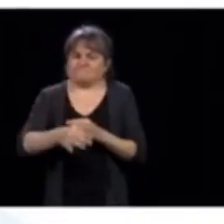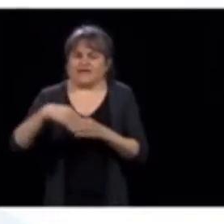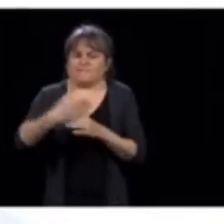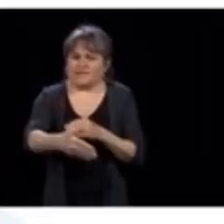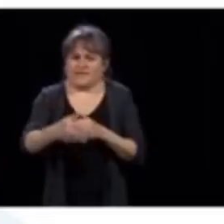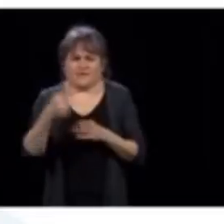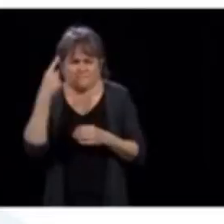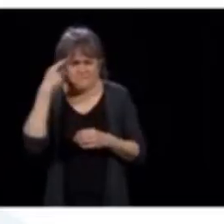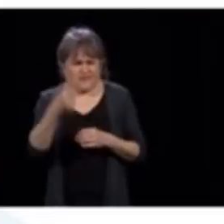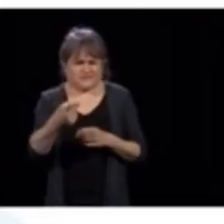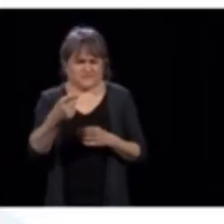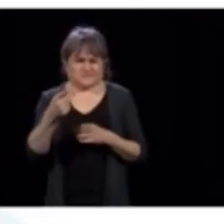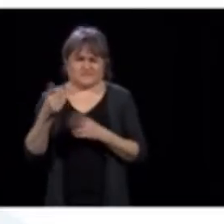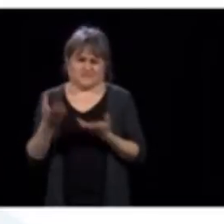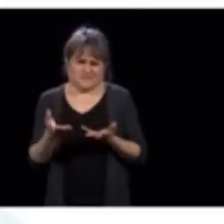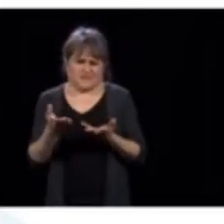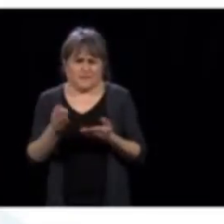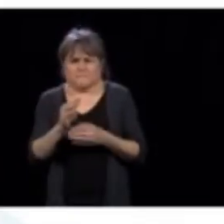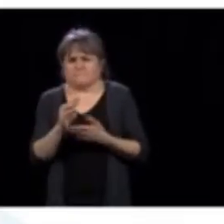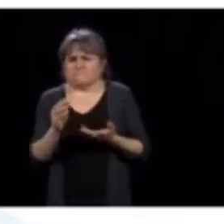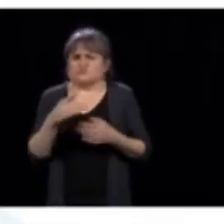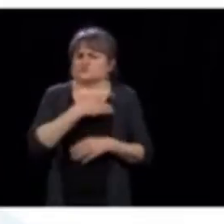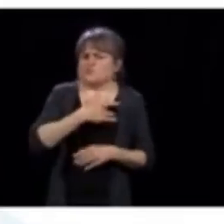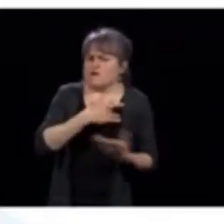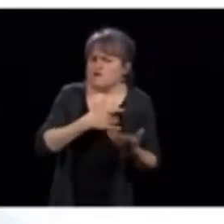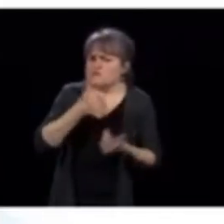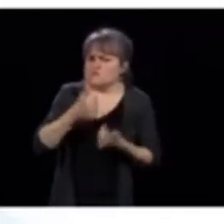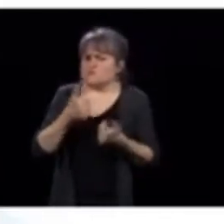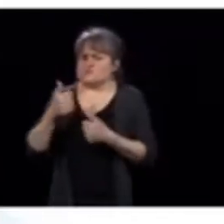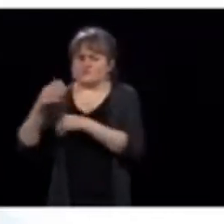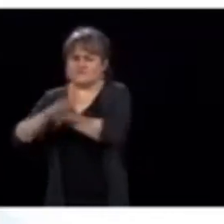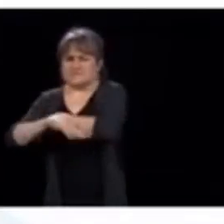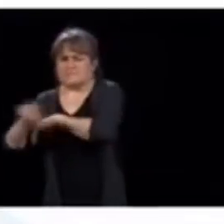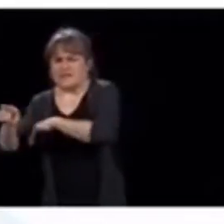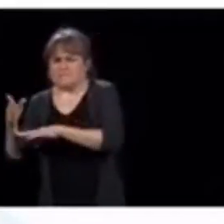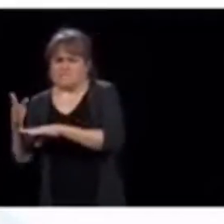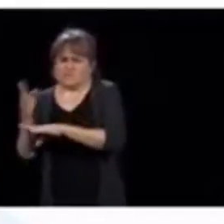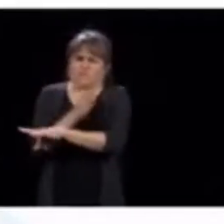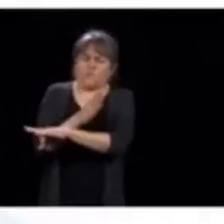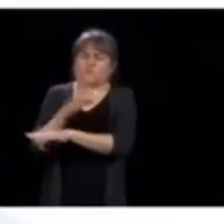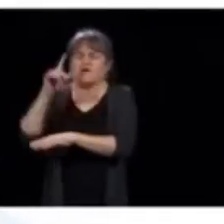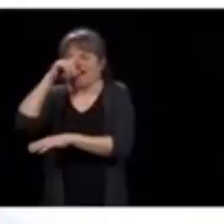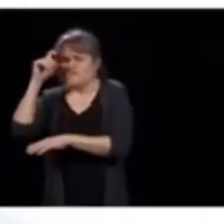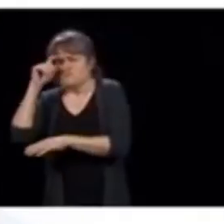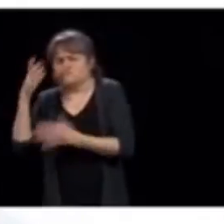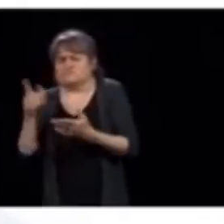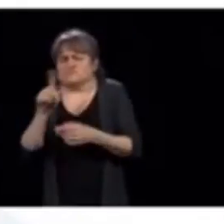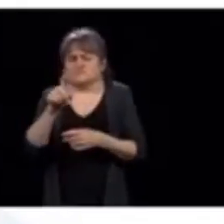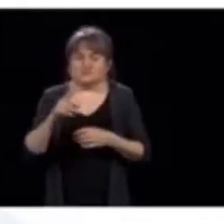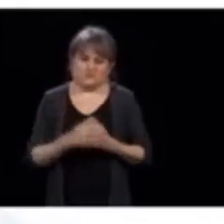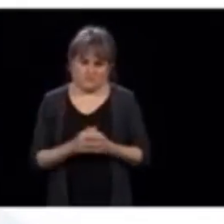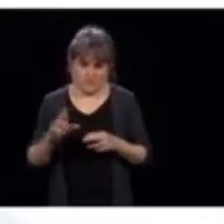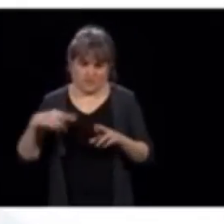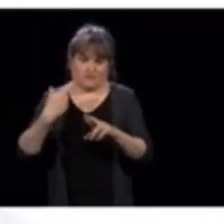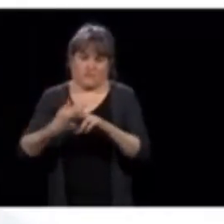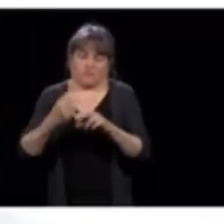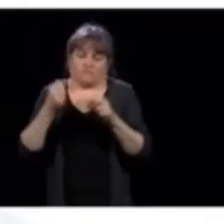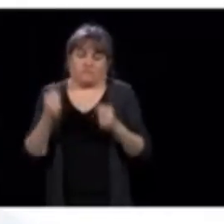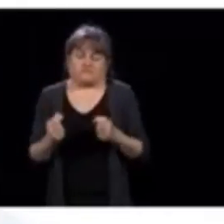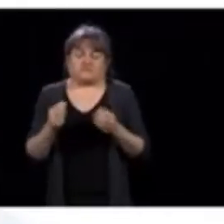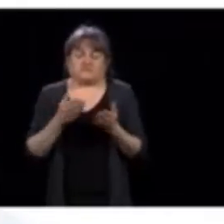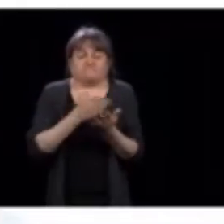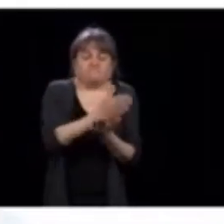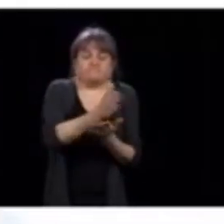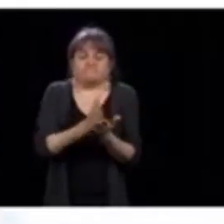au-delà de la fête de la Saint-Jean-Baptiste ou d'une rentrée plus précoce à l'automne? Il y a beaucoup de scénarios, mais il n rien de décidé de ce côté-là,